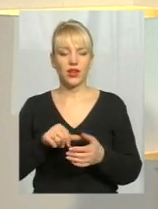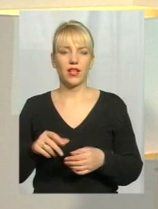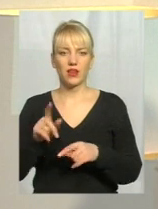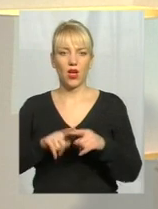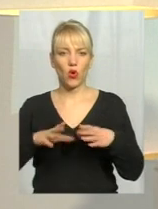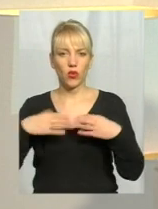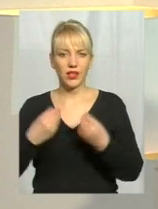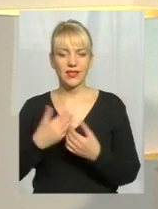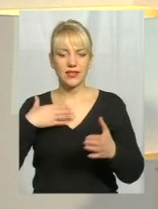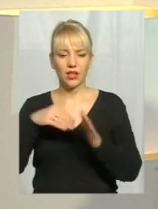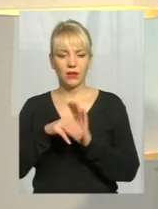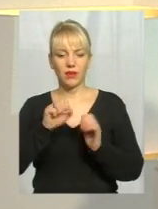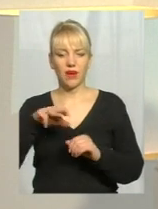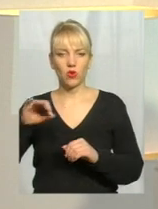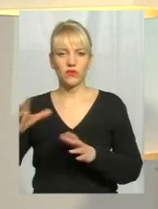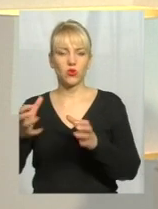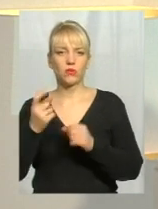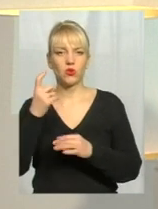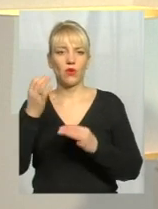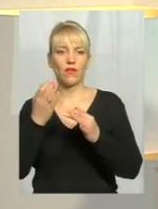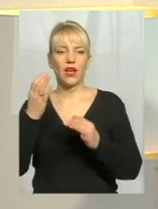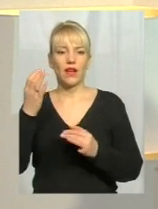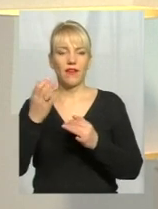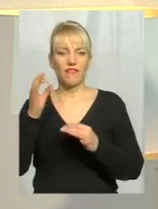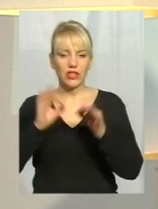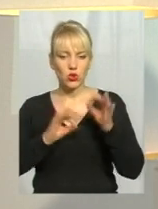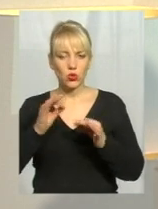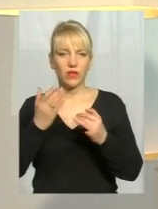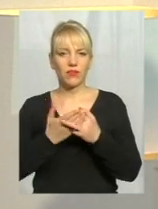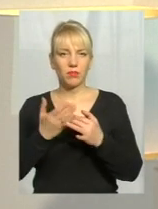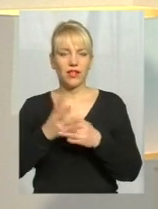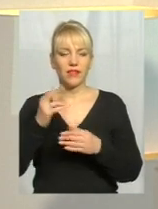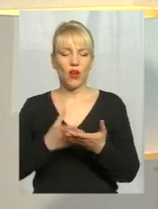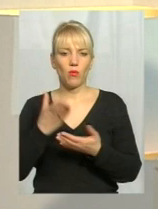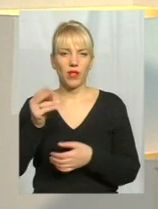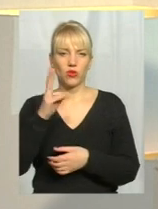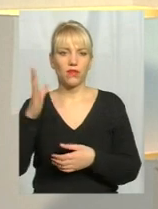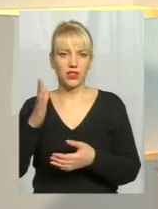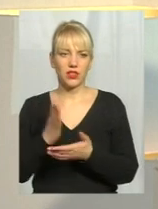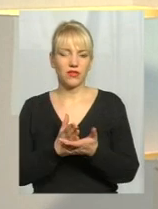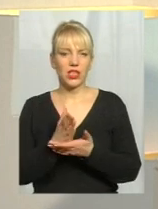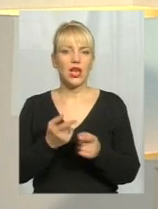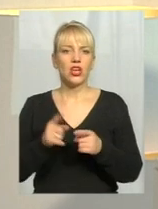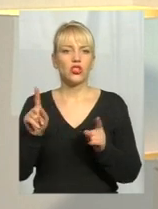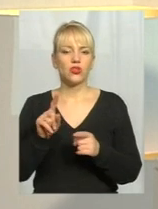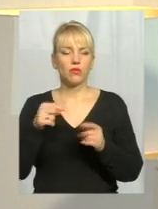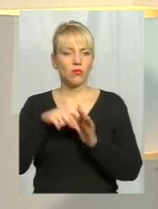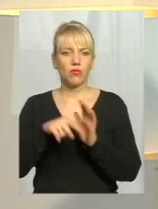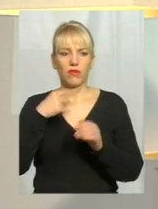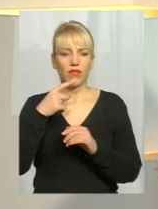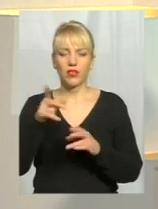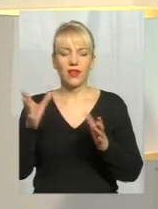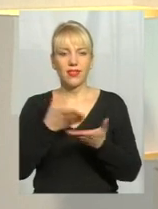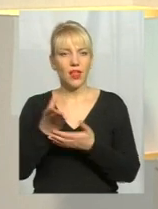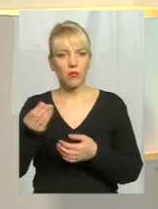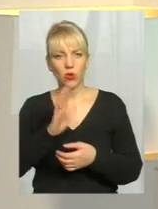АТОвців отримують 100% пільги на оплату комунальних послуг, йдеться дійсно, що вони не сплачують комунальні послуги і не повинні це робити?